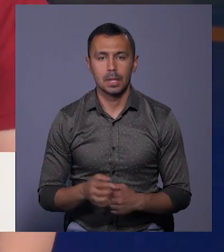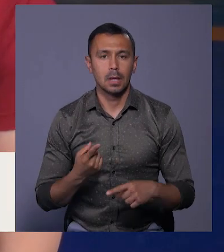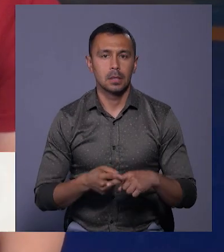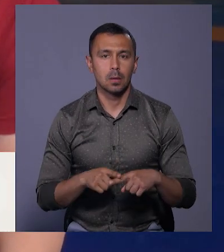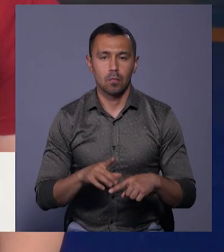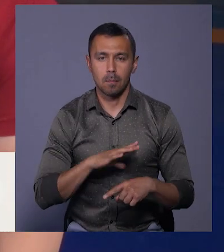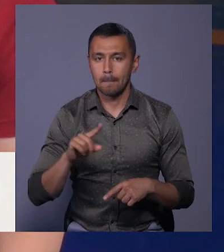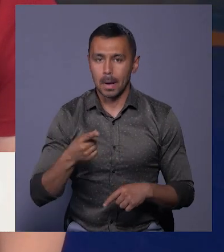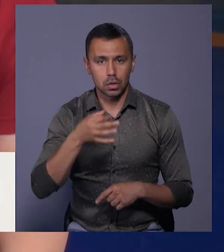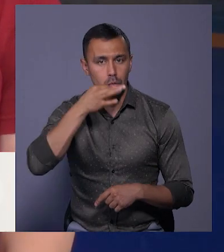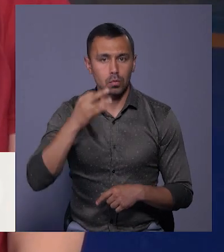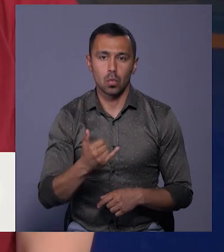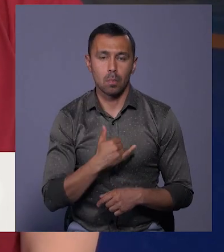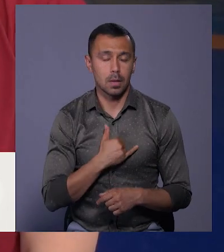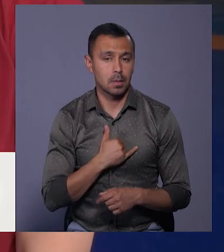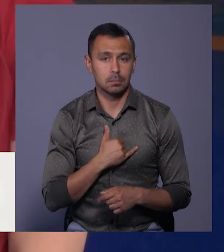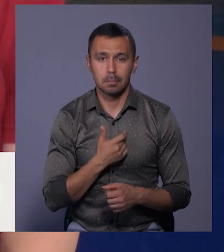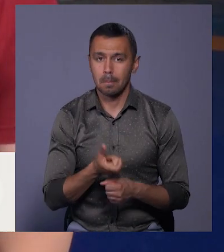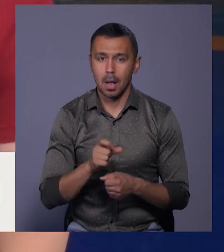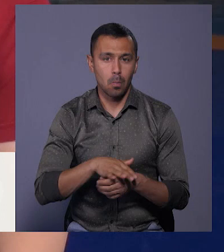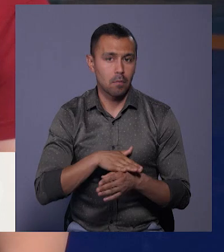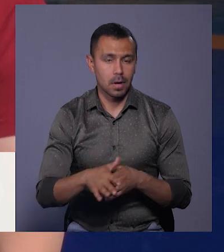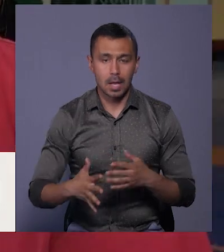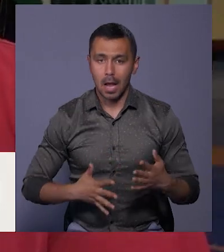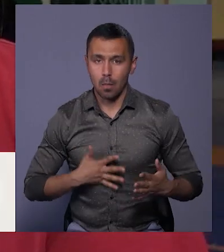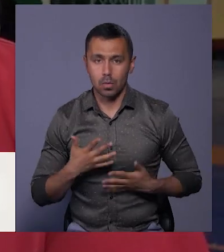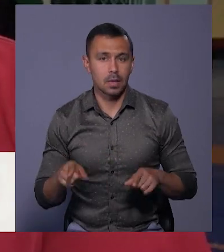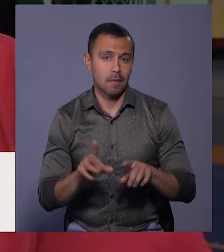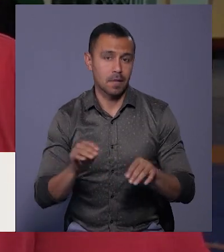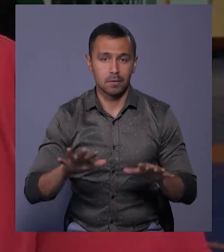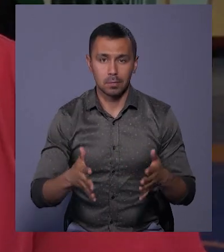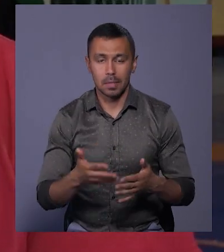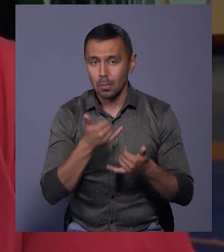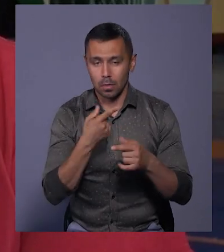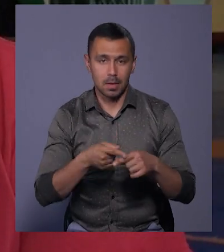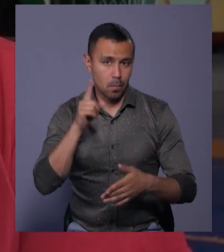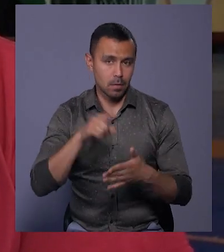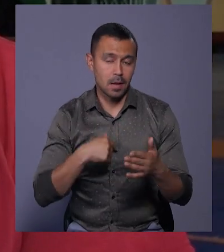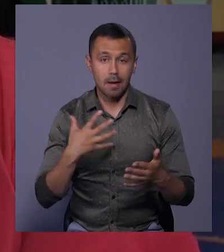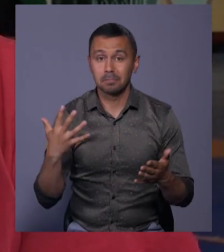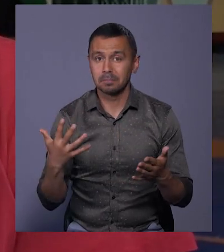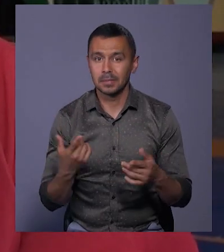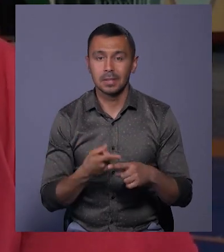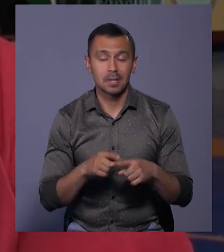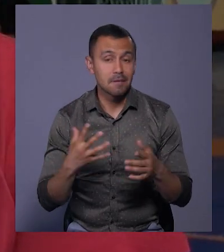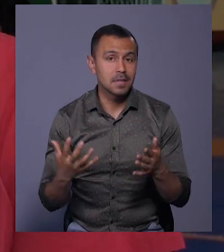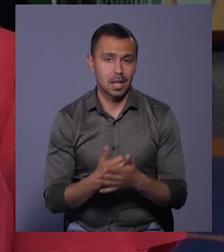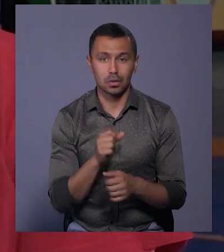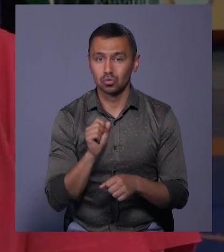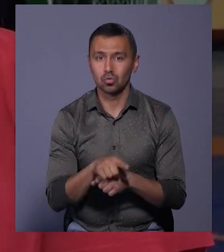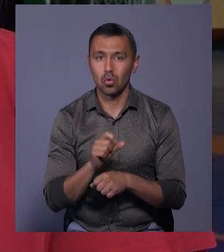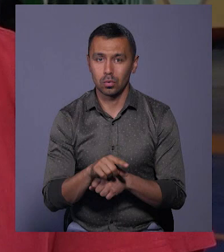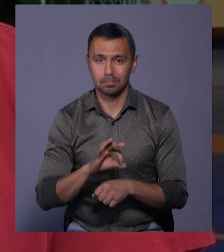перший досвід. В мене перепевняють емозість, що так це перейшло. Досі не можу повірити, що я взяла це золото.